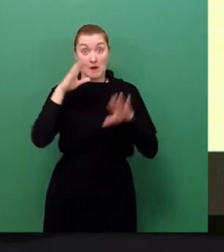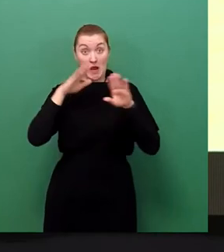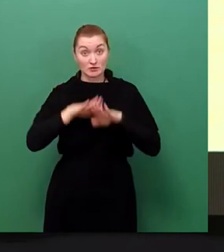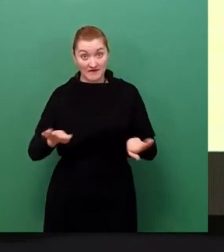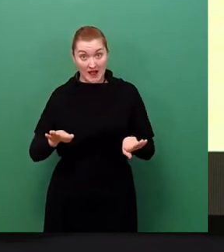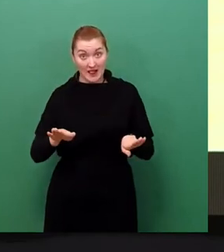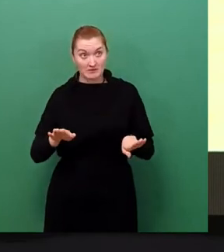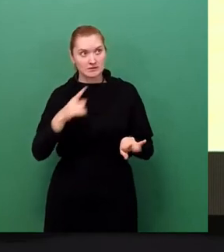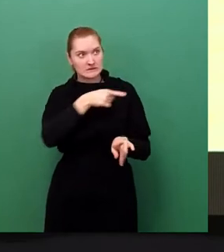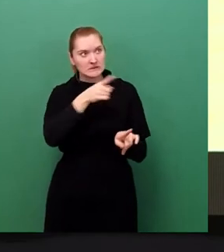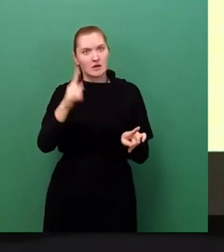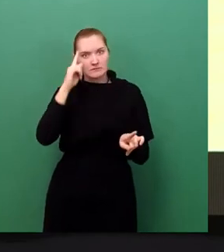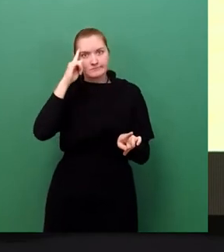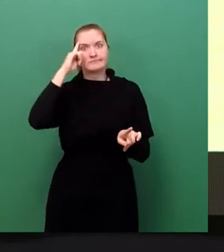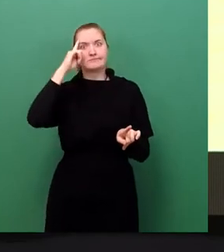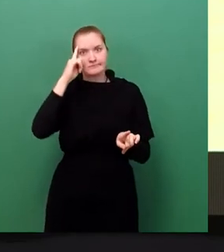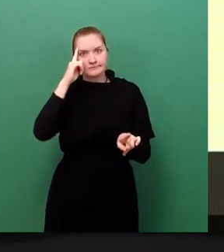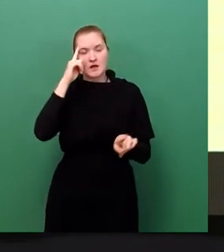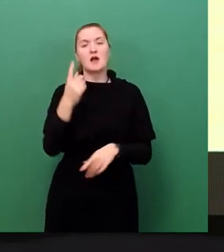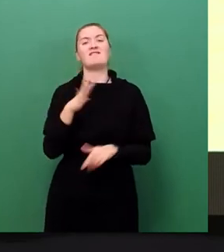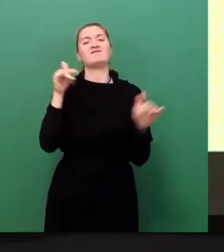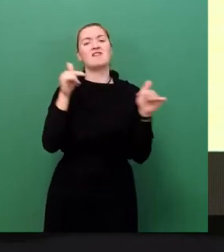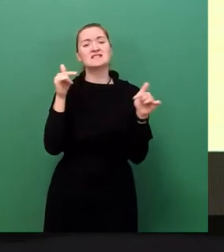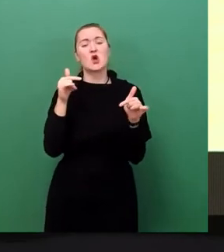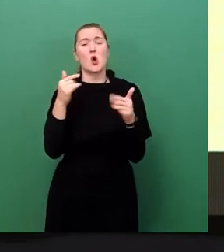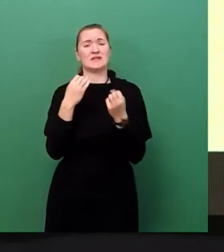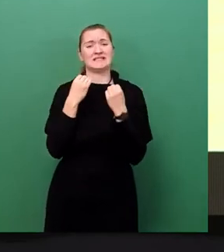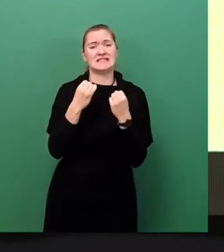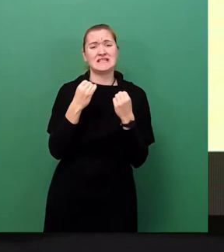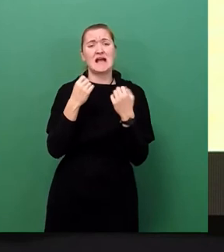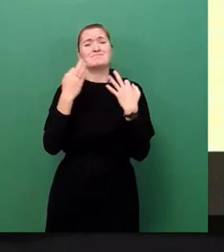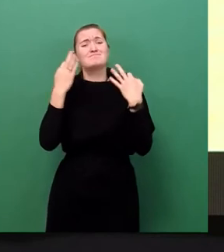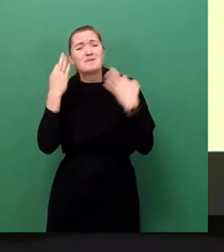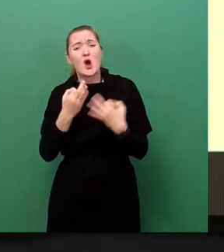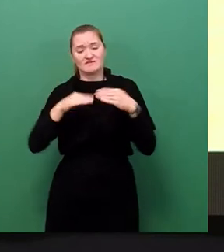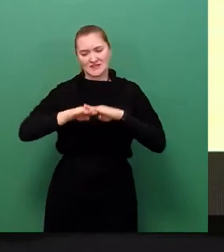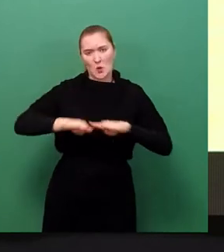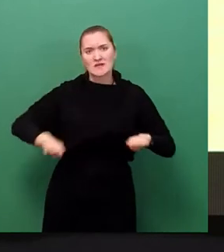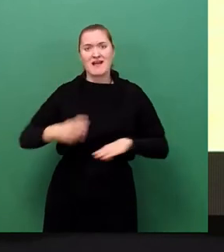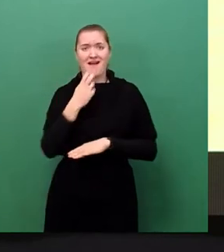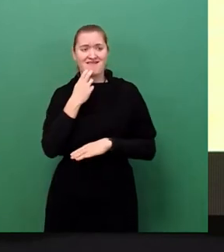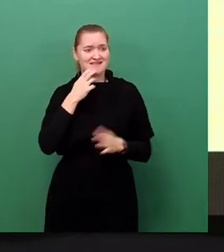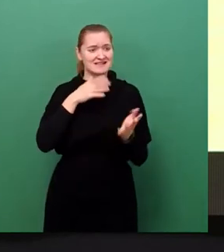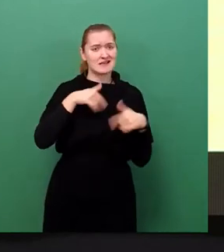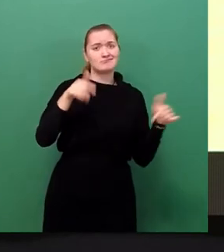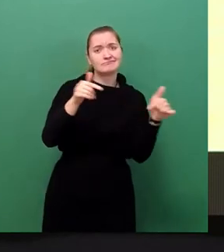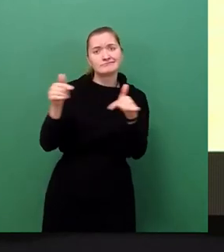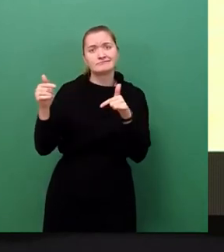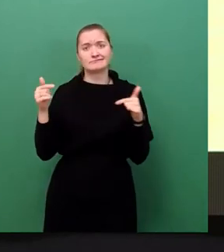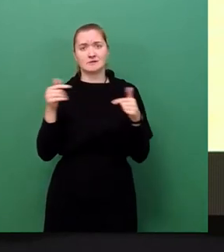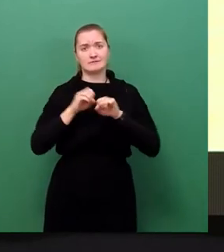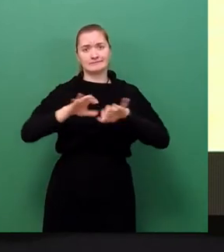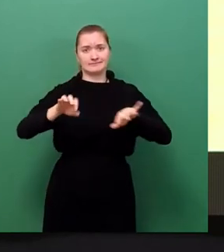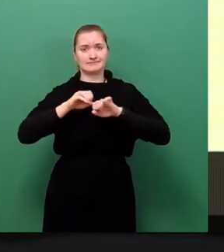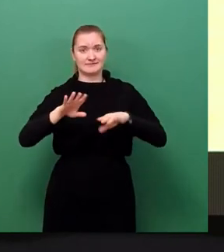geweckt hat, dass Versorgungssicherheit mit Energie Grundvoraussetzung ist und für alle Lebensbereiche unserer Gesellschaft ist und dass Energiepolitik nicht am